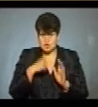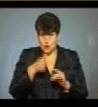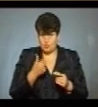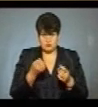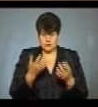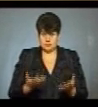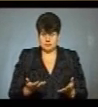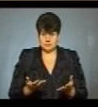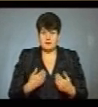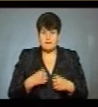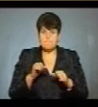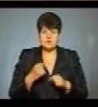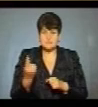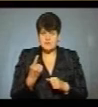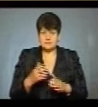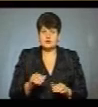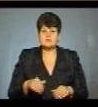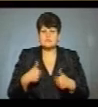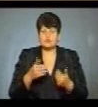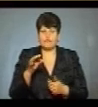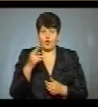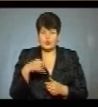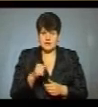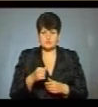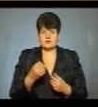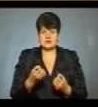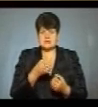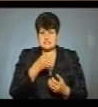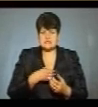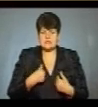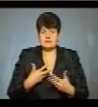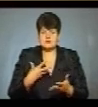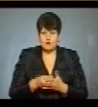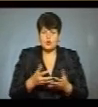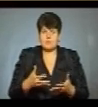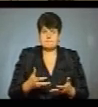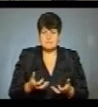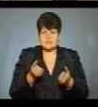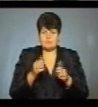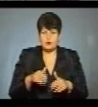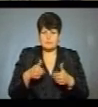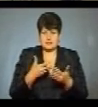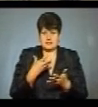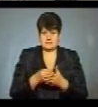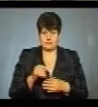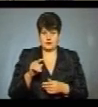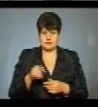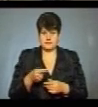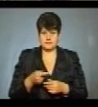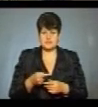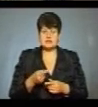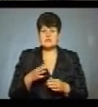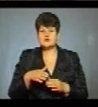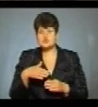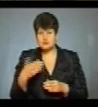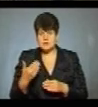так. Єдине, що ми можемо, ми можемо звернутися до ОДА, щоб вони висловили нам свою підтримку і передали наші вимоги на вийш. Безумовно, з точки людської